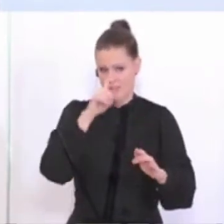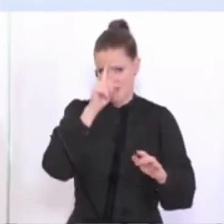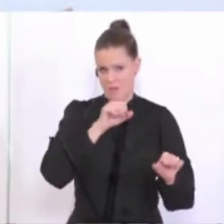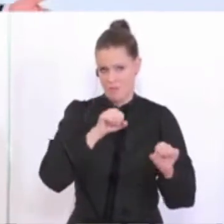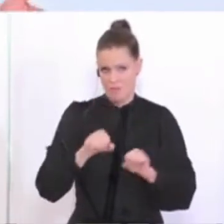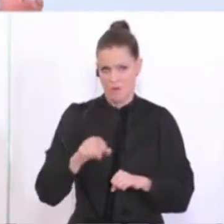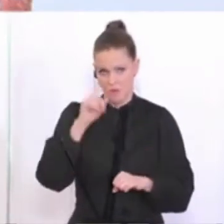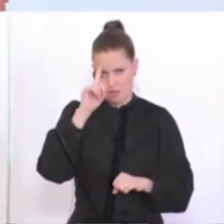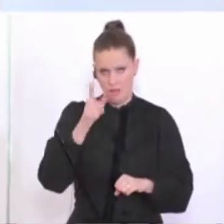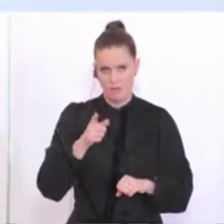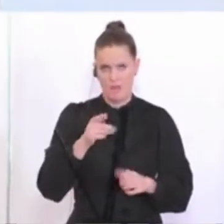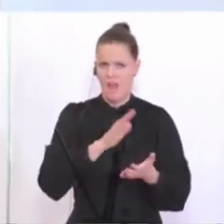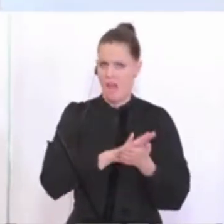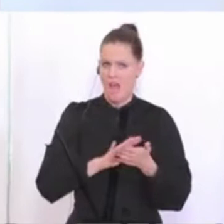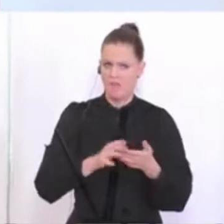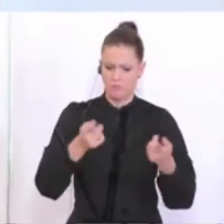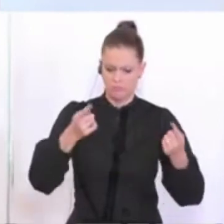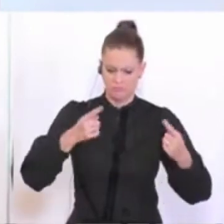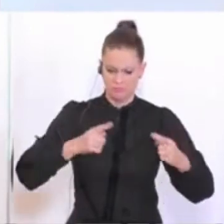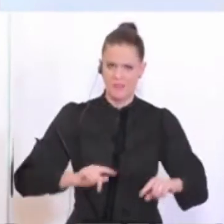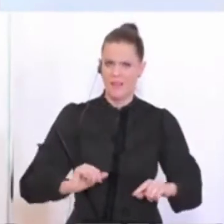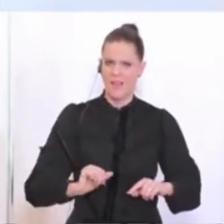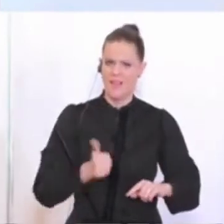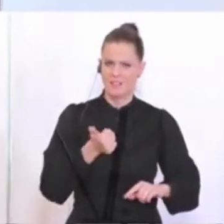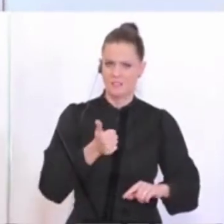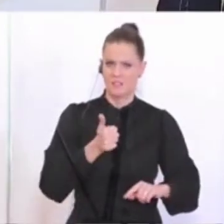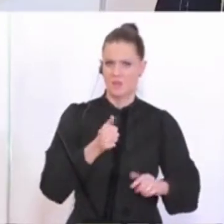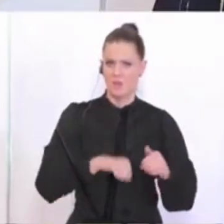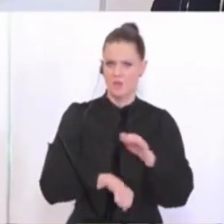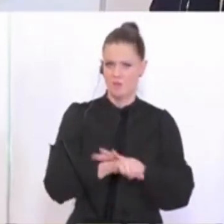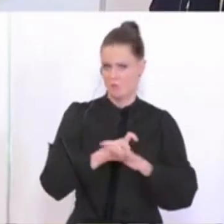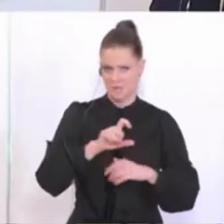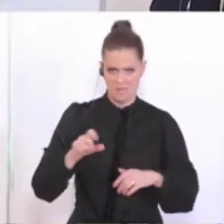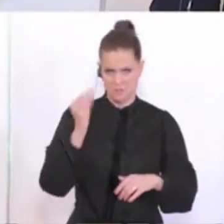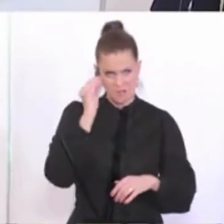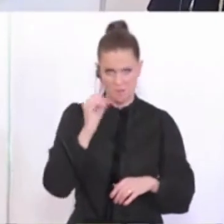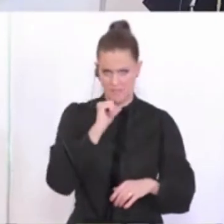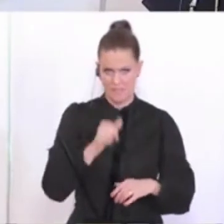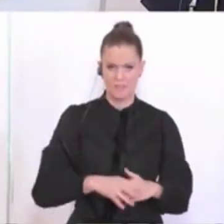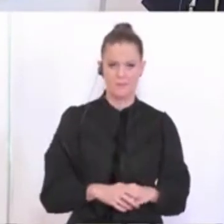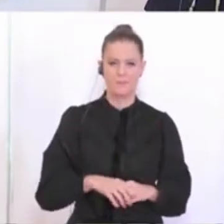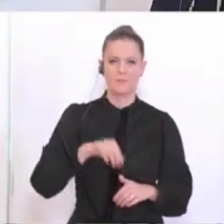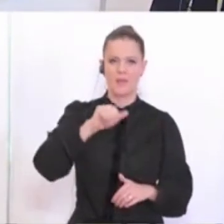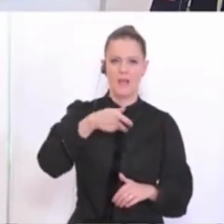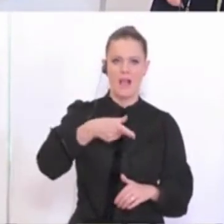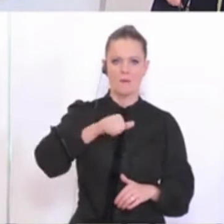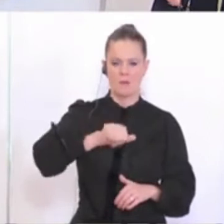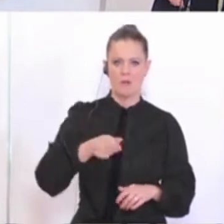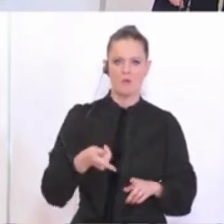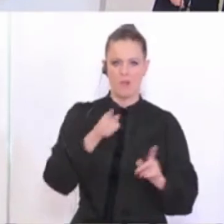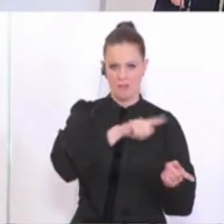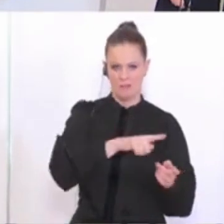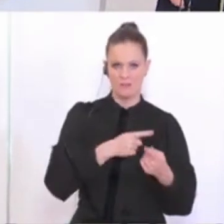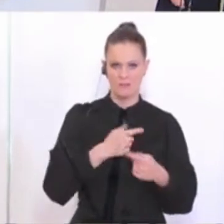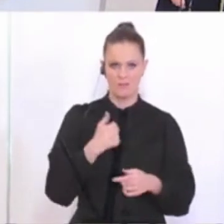Und ich glaube nicht, dass wir das jetzt da durch runter dekretieren werden bis zur ersten Fußballklasse. So, zunächst eine Frage der APA und dann wechseln wir hier auf diese Seite, bitte.